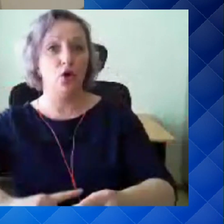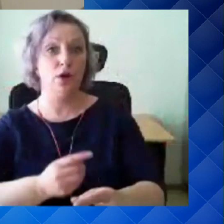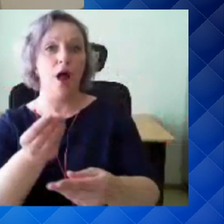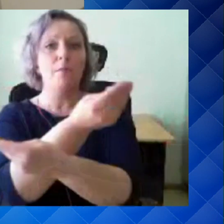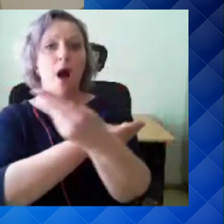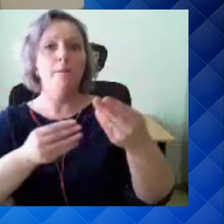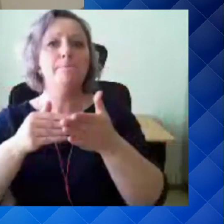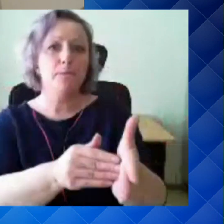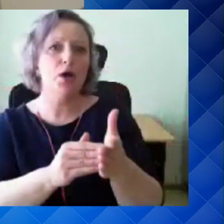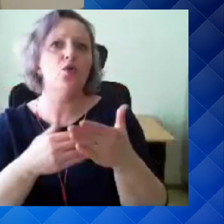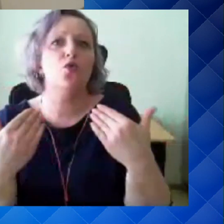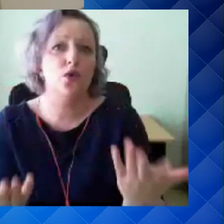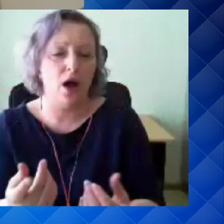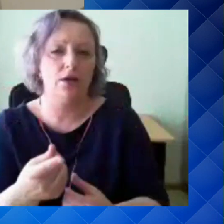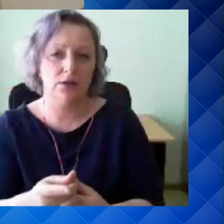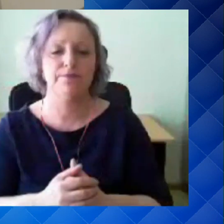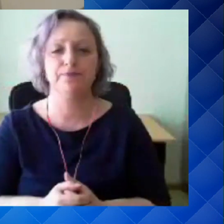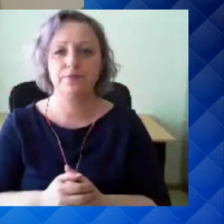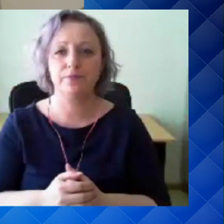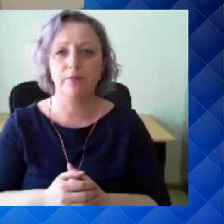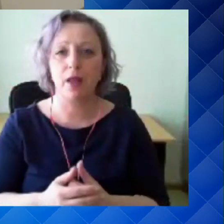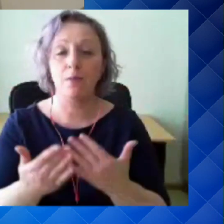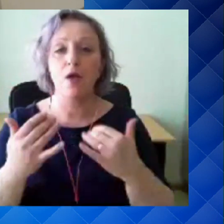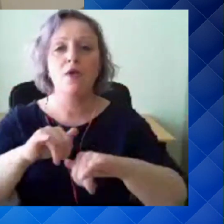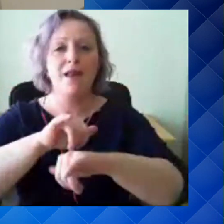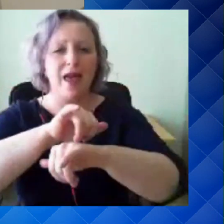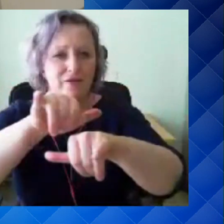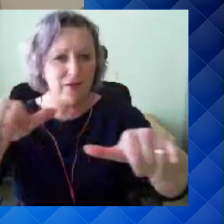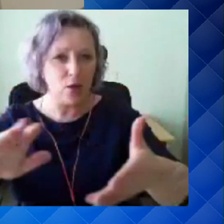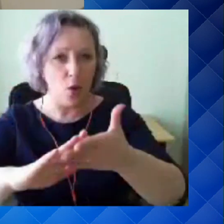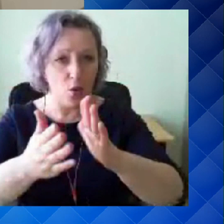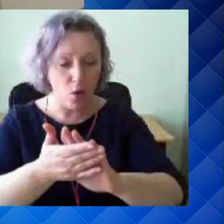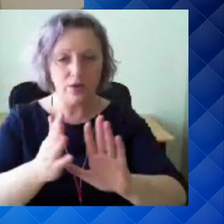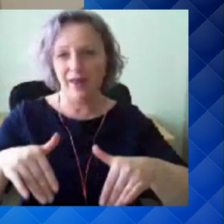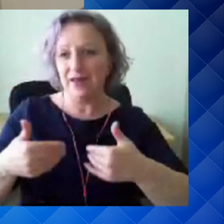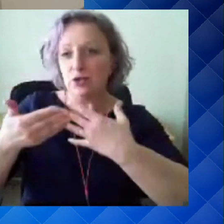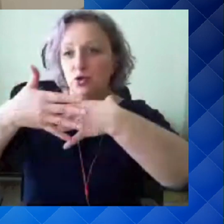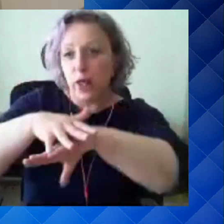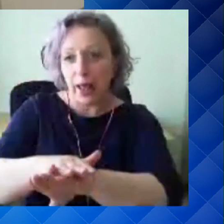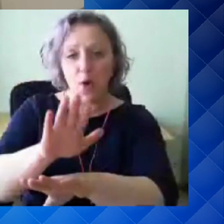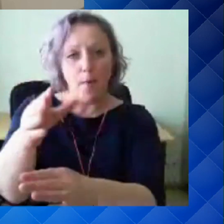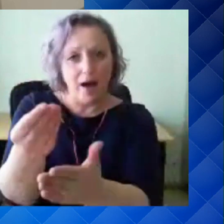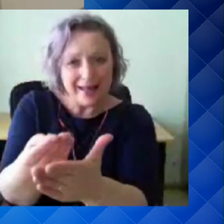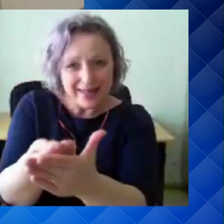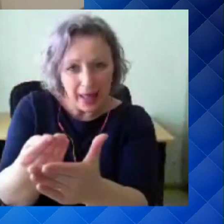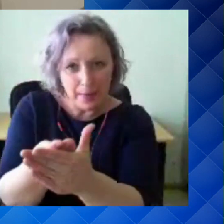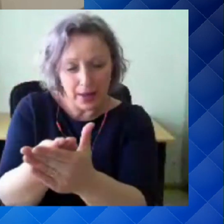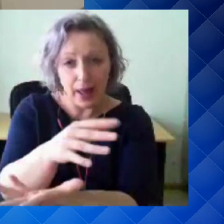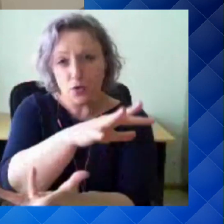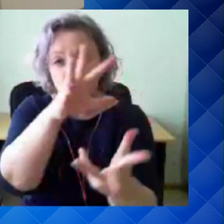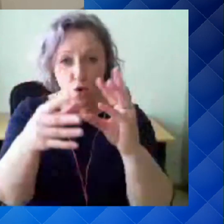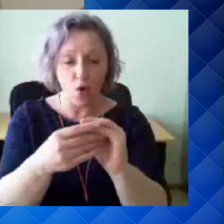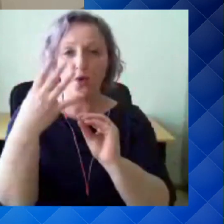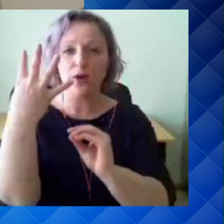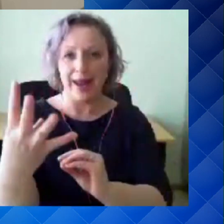Ja selle leviku olukorra tervise süsteemi toimivuse indamiseks on neli sellist